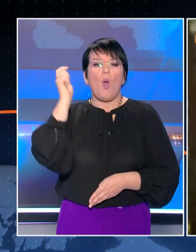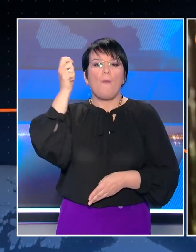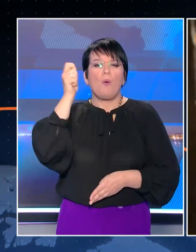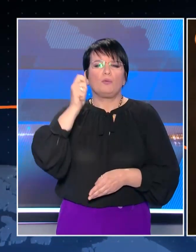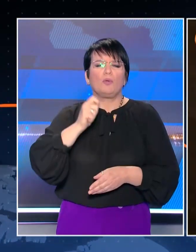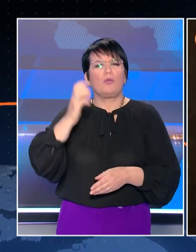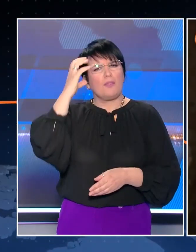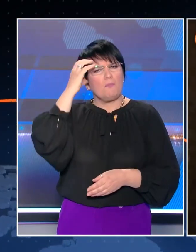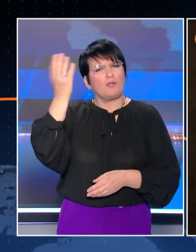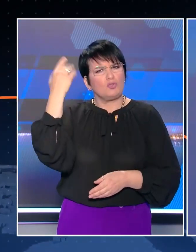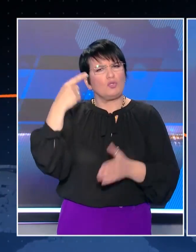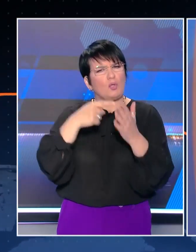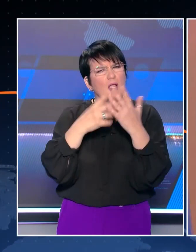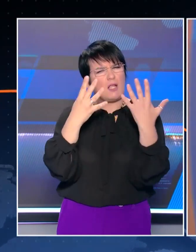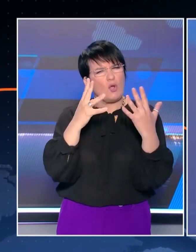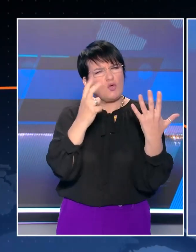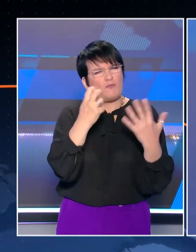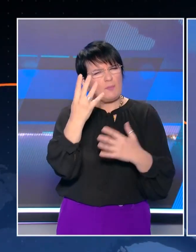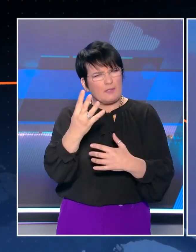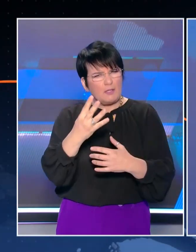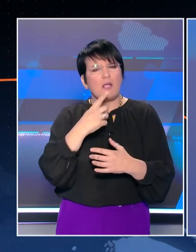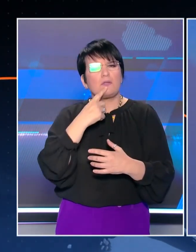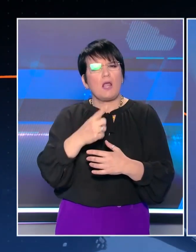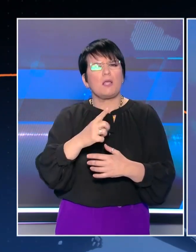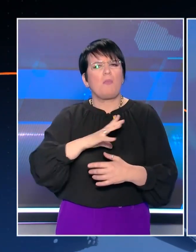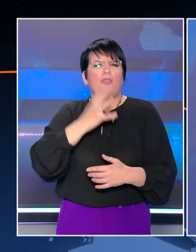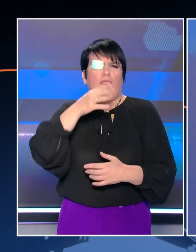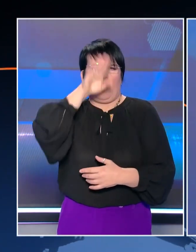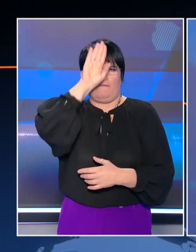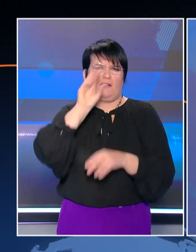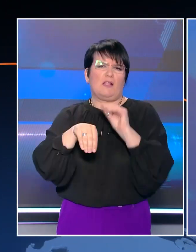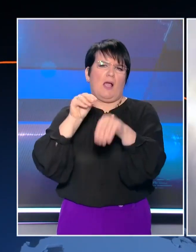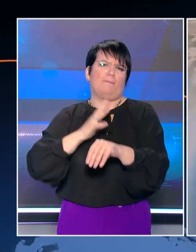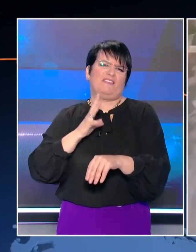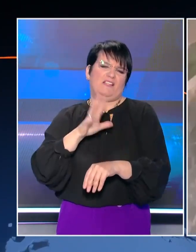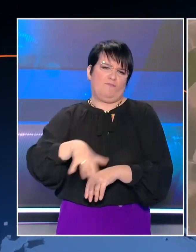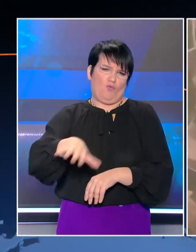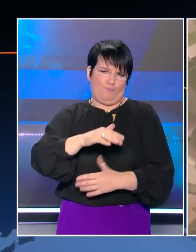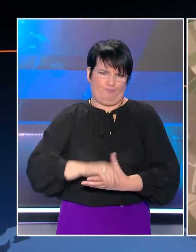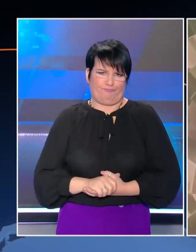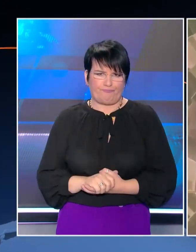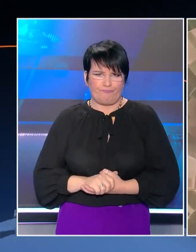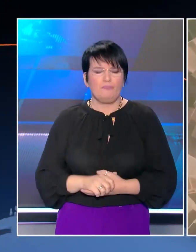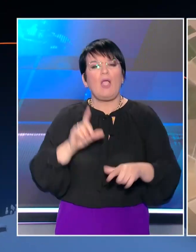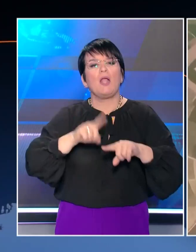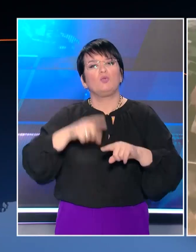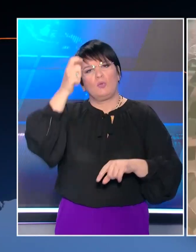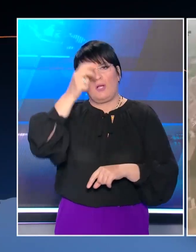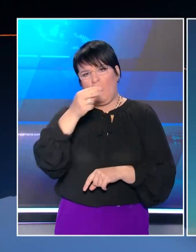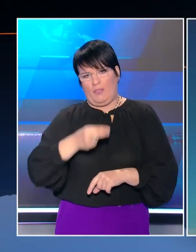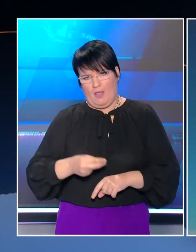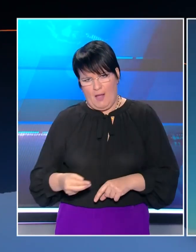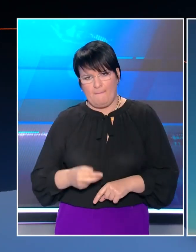αμετάκλιτα κρυθεί από το λαό. Να πάμε τώρα στο μέτωπο των ελληνοτουρκικών, καθώς σε έκθεσή του το Αμερικανικό Κογκρέσο